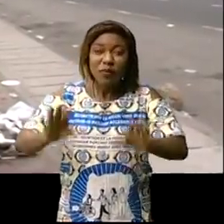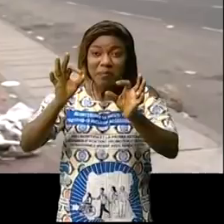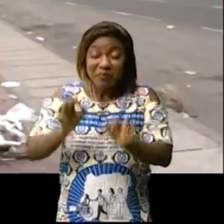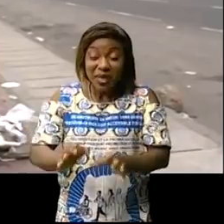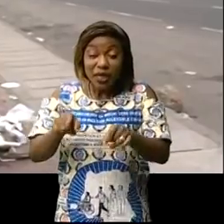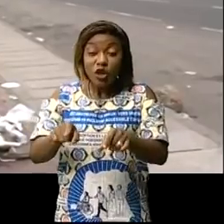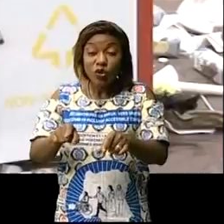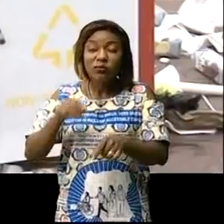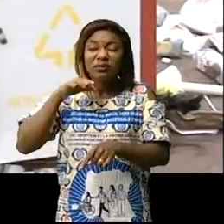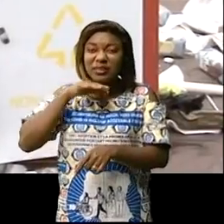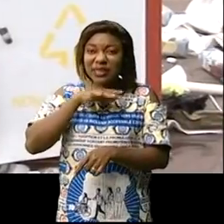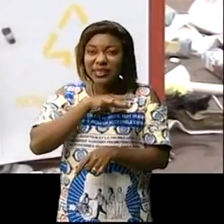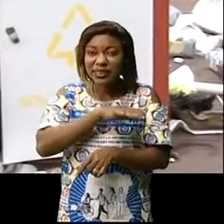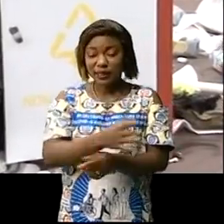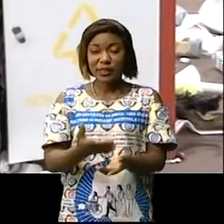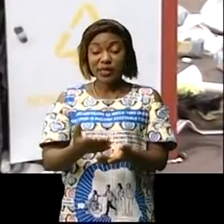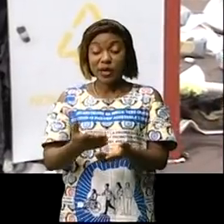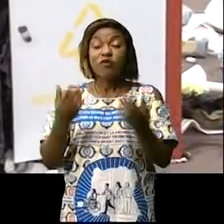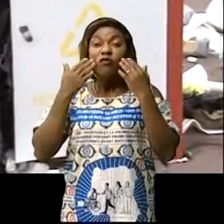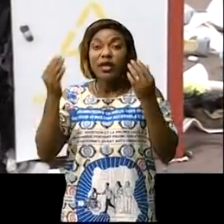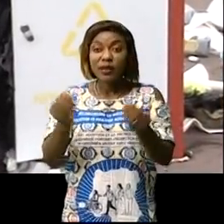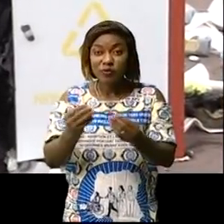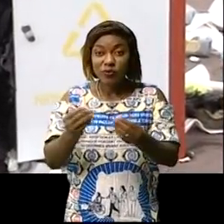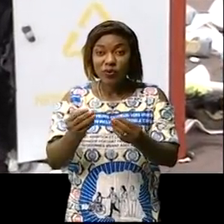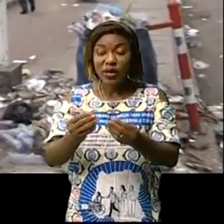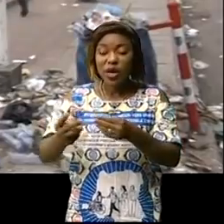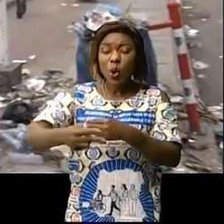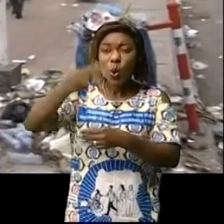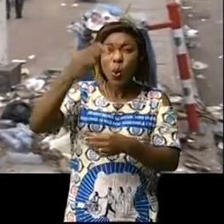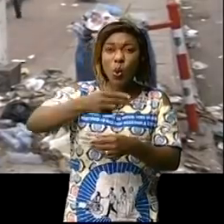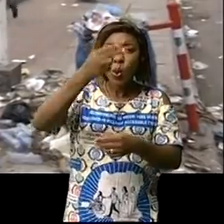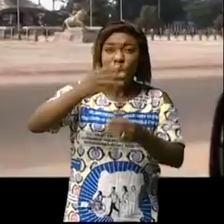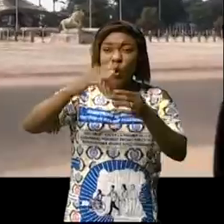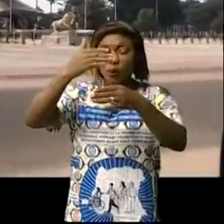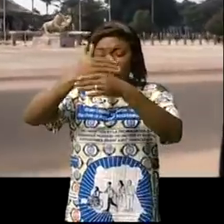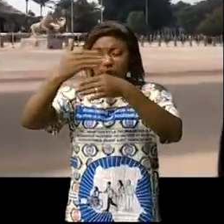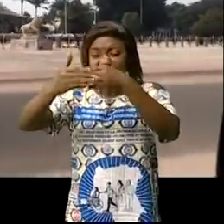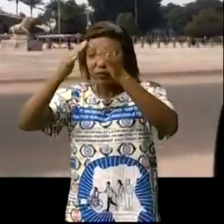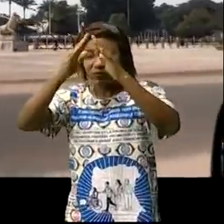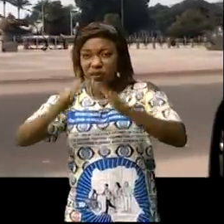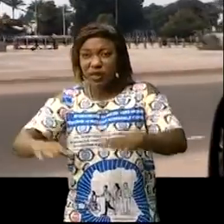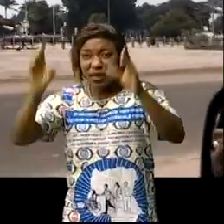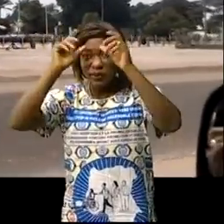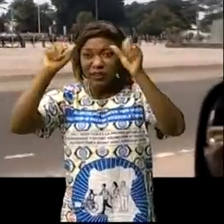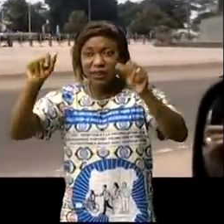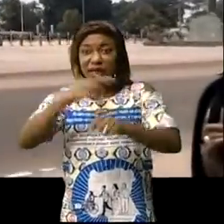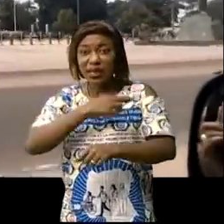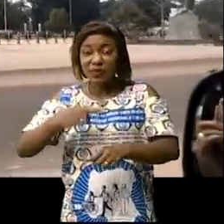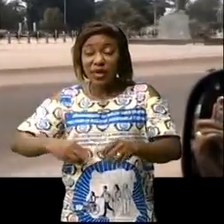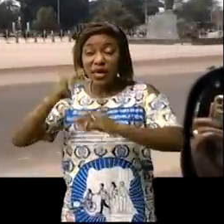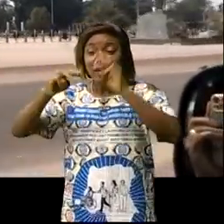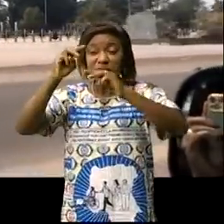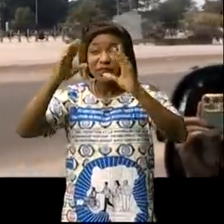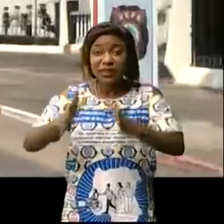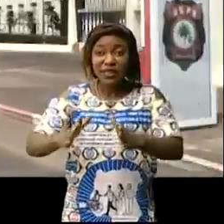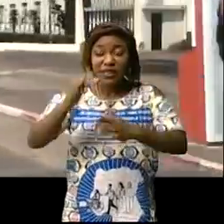une avenue de prestige comme les Champs-Elysées qui abritent les hautes institutions de la République la présidence de la République les ministères de l